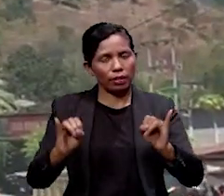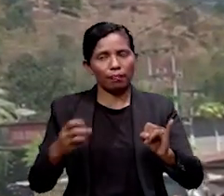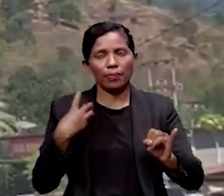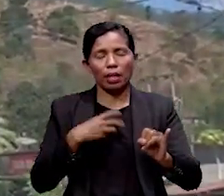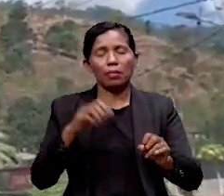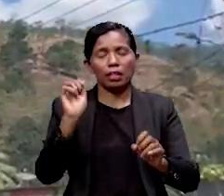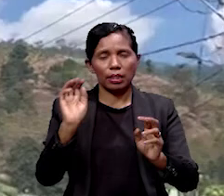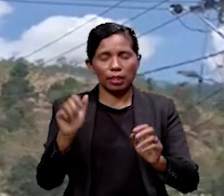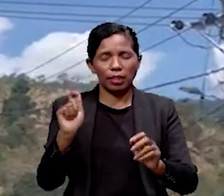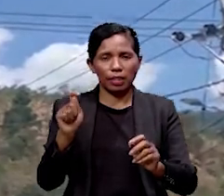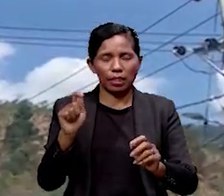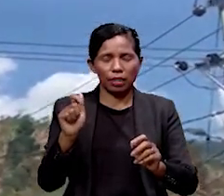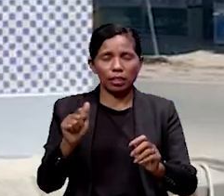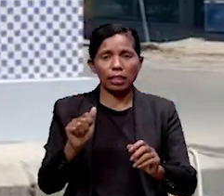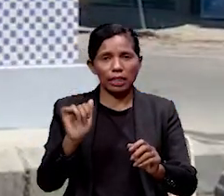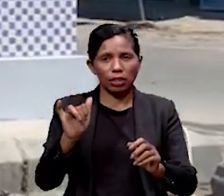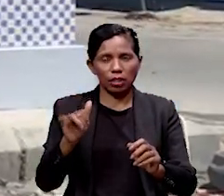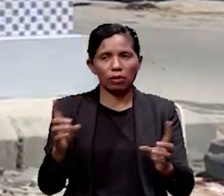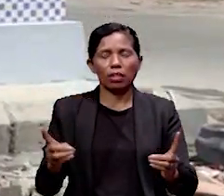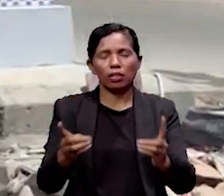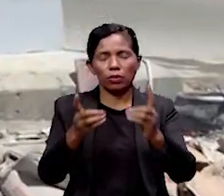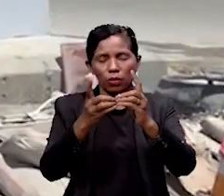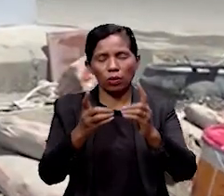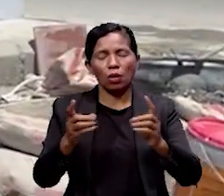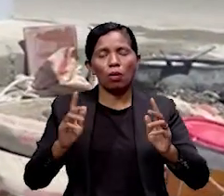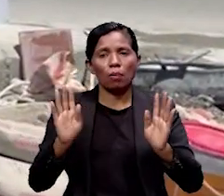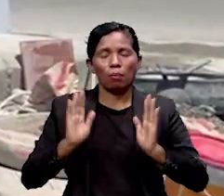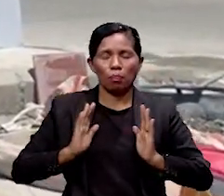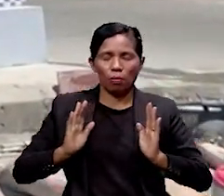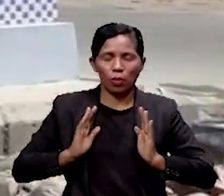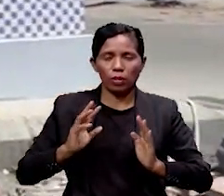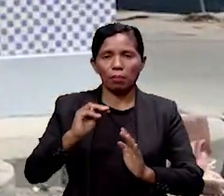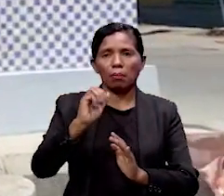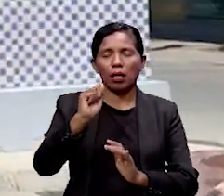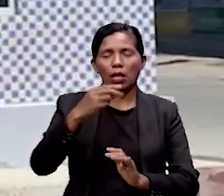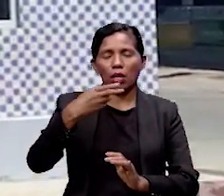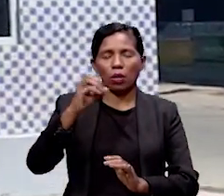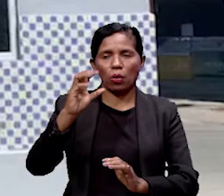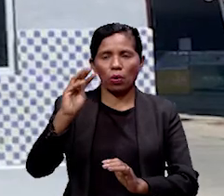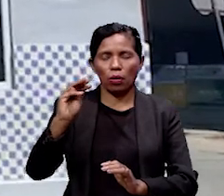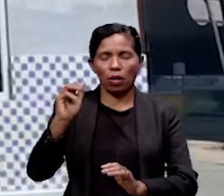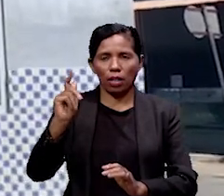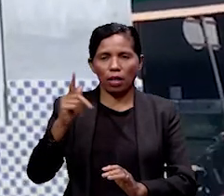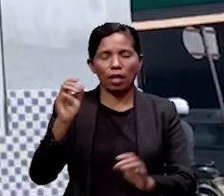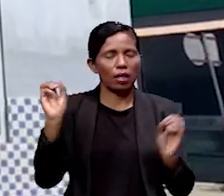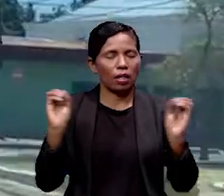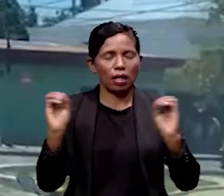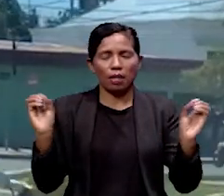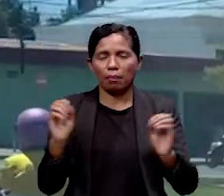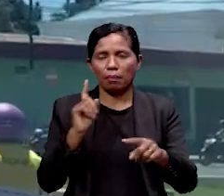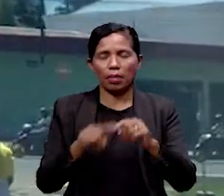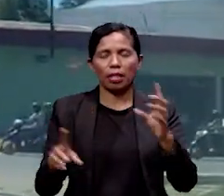kokona atu hasoru ho Kompanya Rudal 7984 nia-nain mahoka mai betenta batenta mai la konsege hasoru.